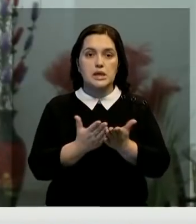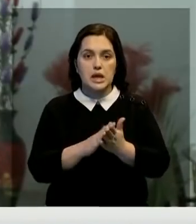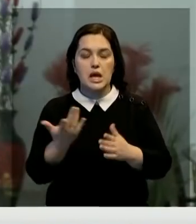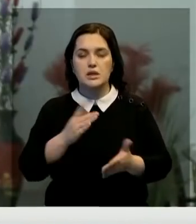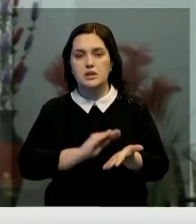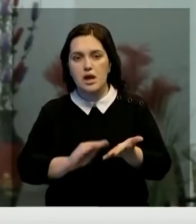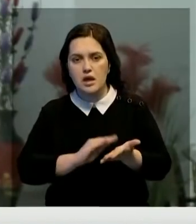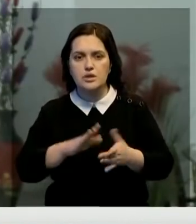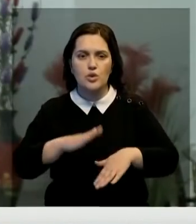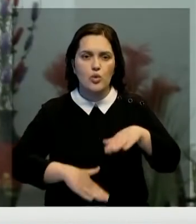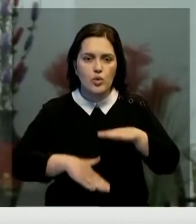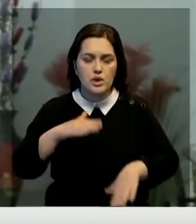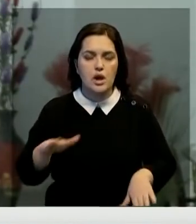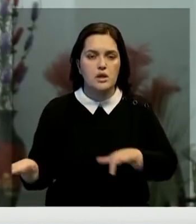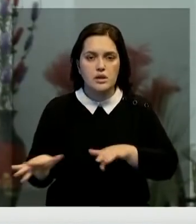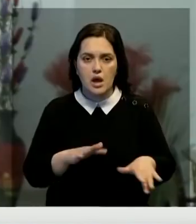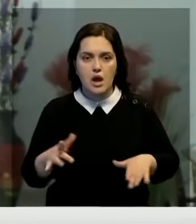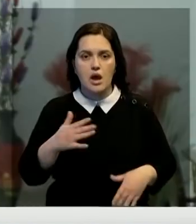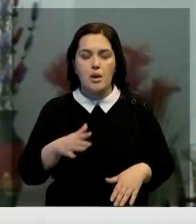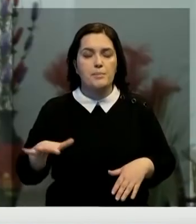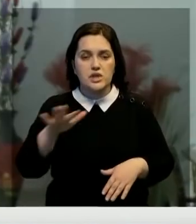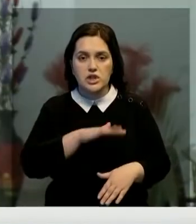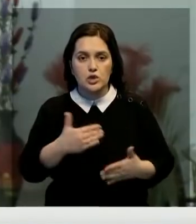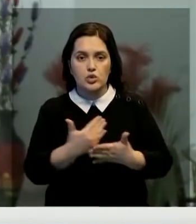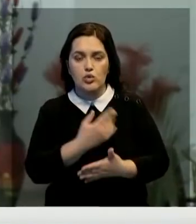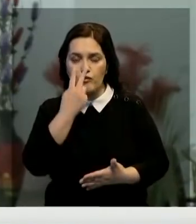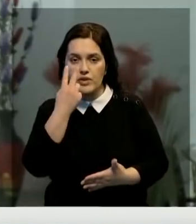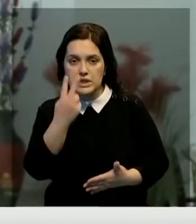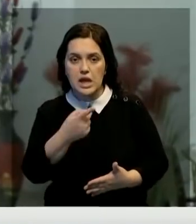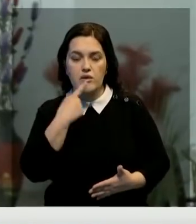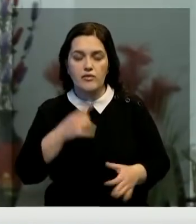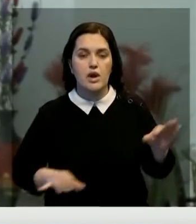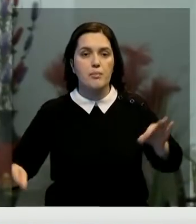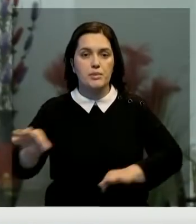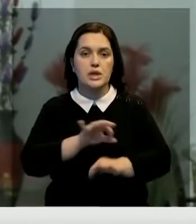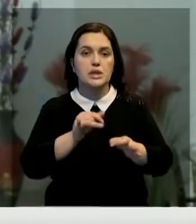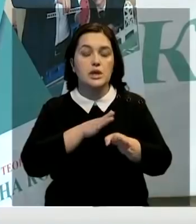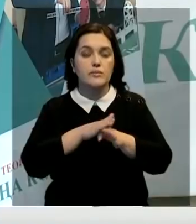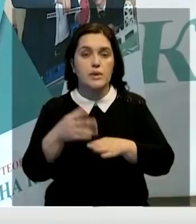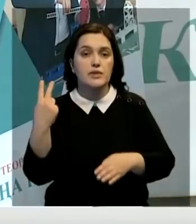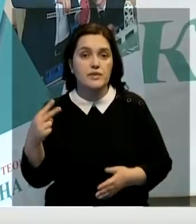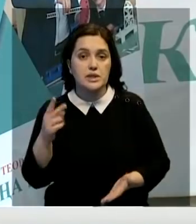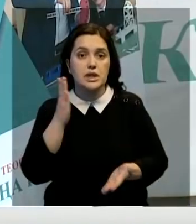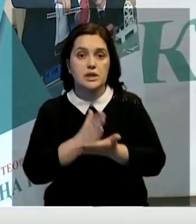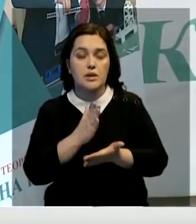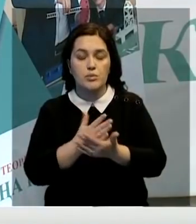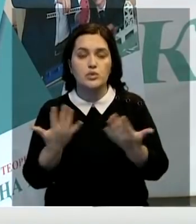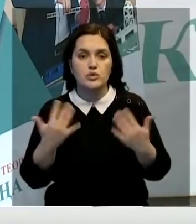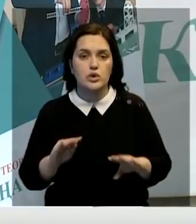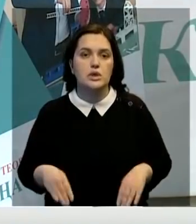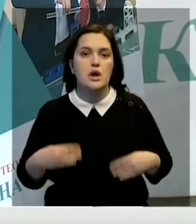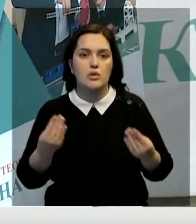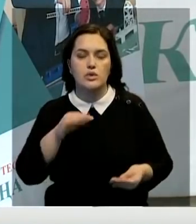практика, деятельность, площадка новых взглядов». Кроме того, говорили о проектах. Они реализуются в 20 направлениях и уже дают